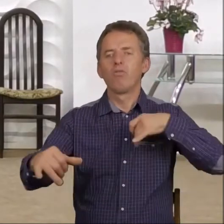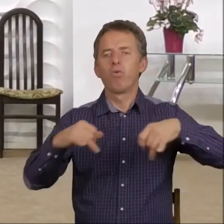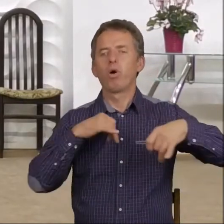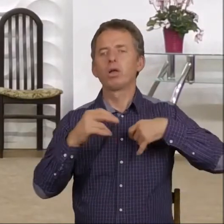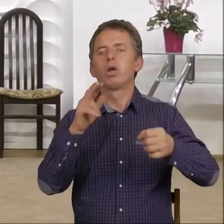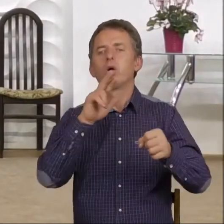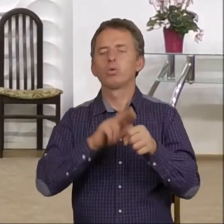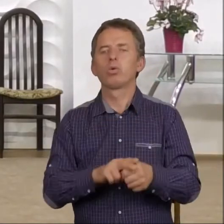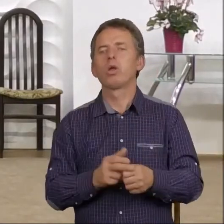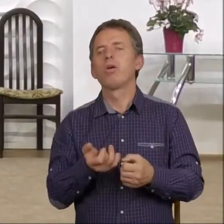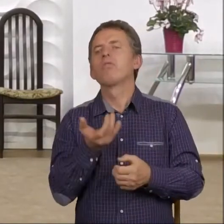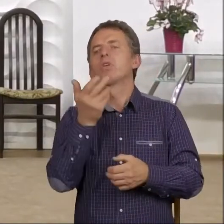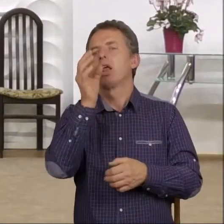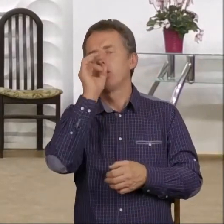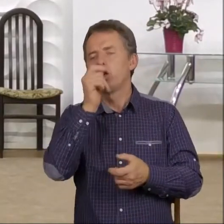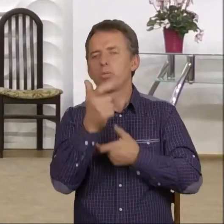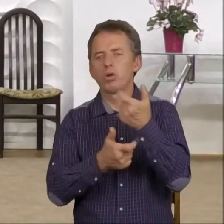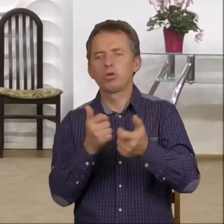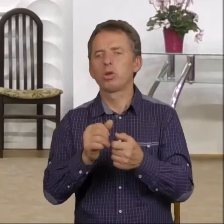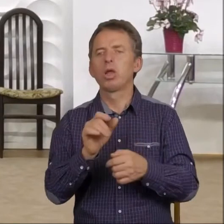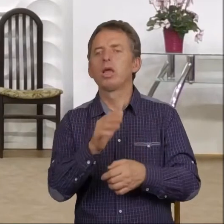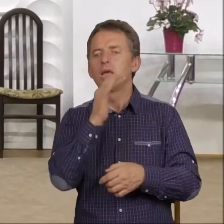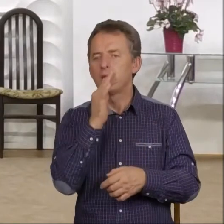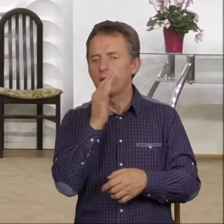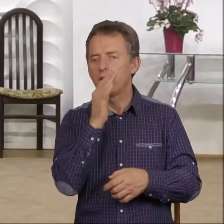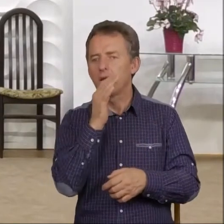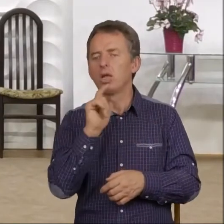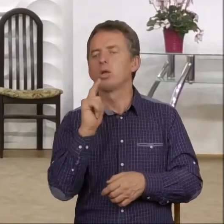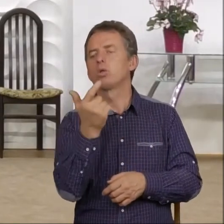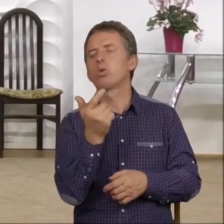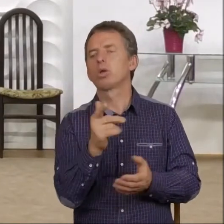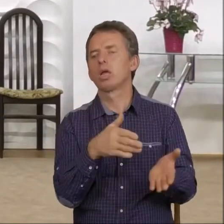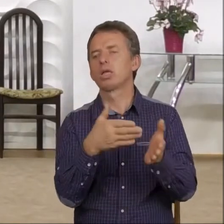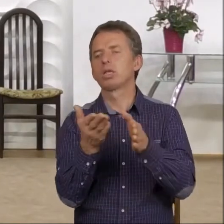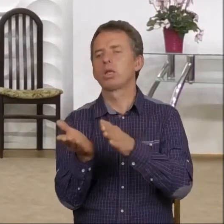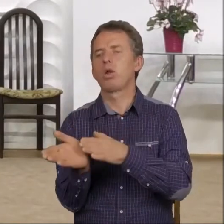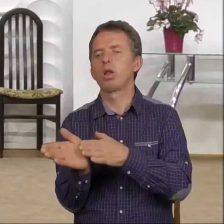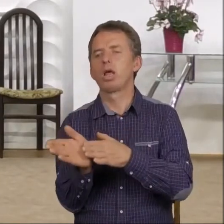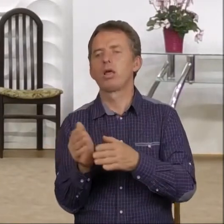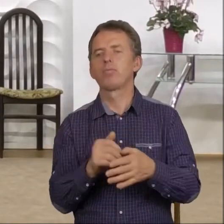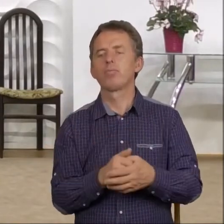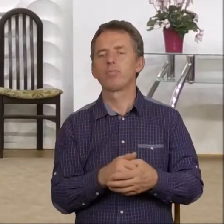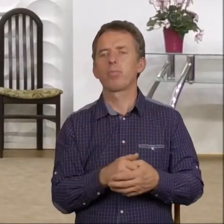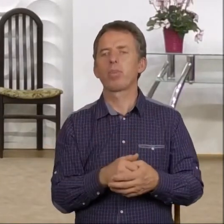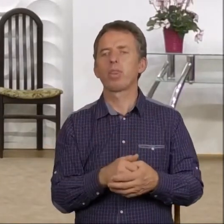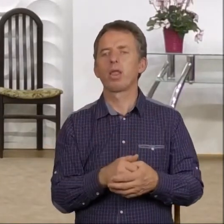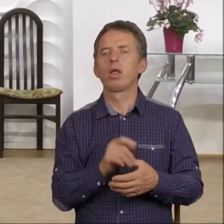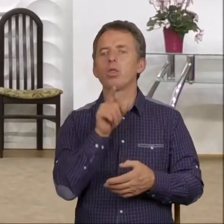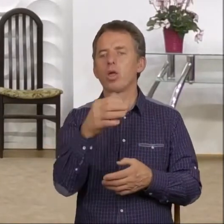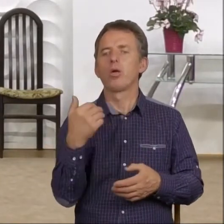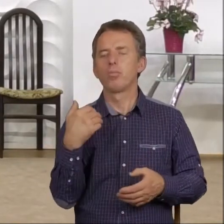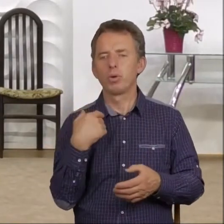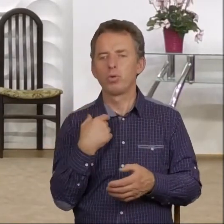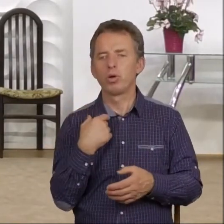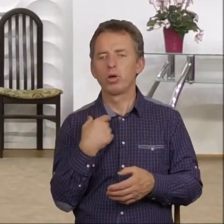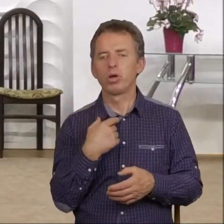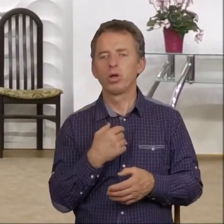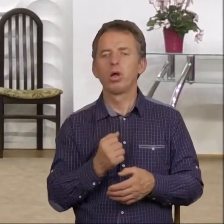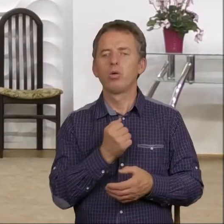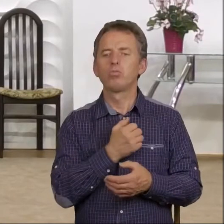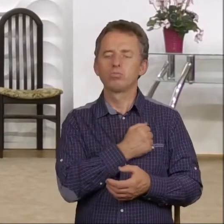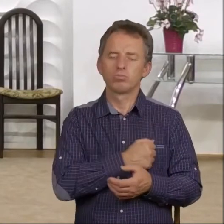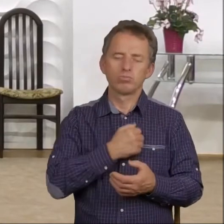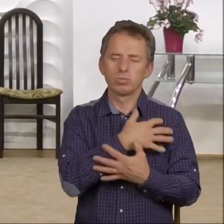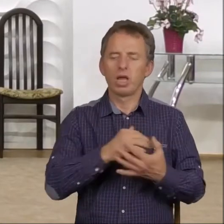wiele dobra przyczynił Izraelowi. Ale z drugiej strony, to był człowiek pożerany